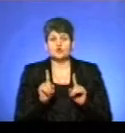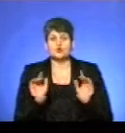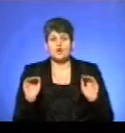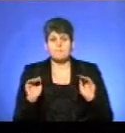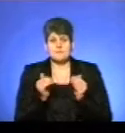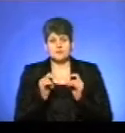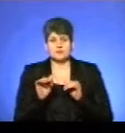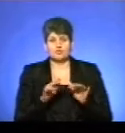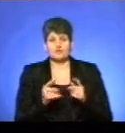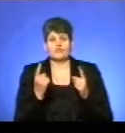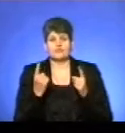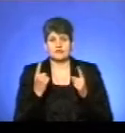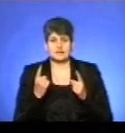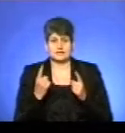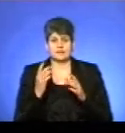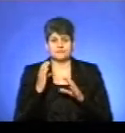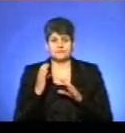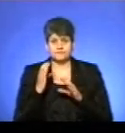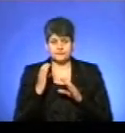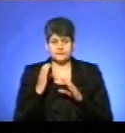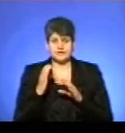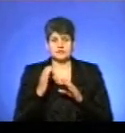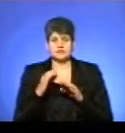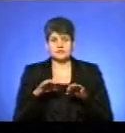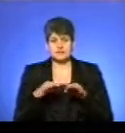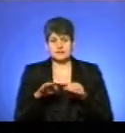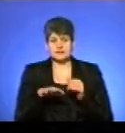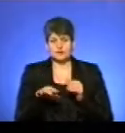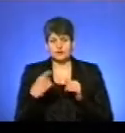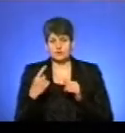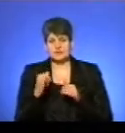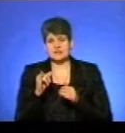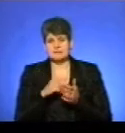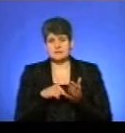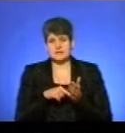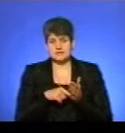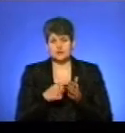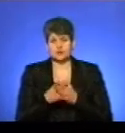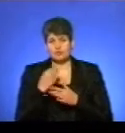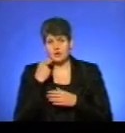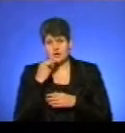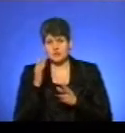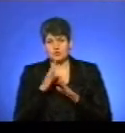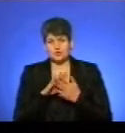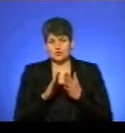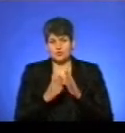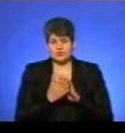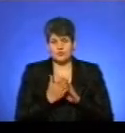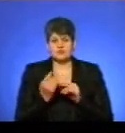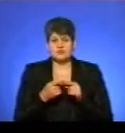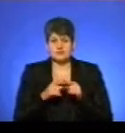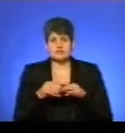руху велико вантажних транспортних засобів в території області та міста. Тобто, до покращення погодних умовів дані